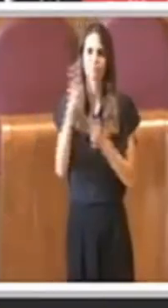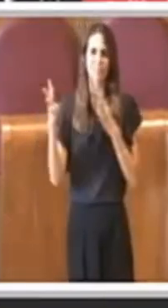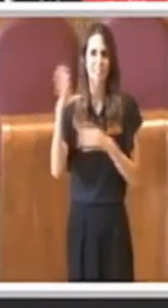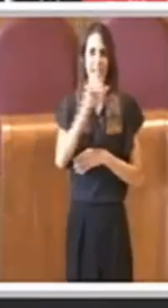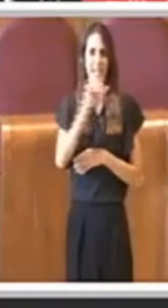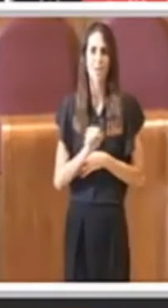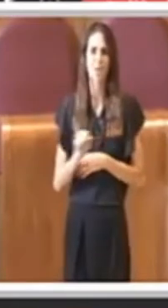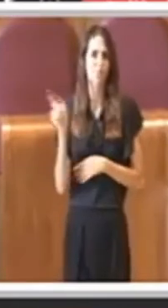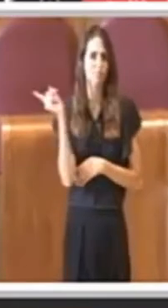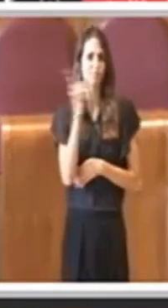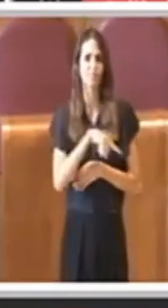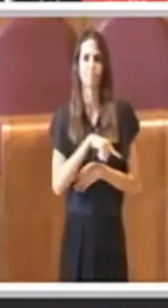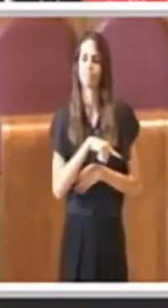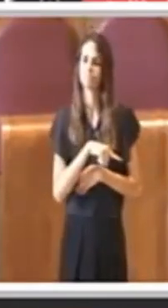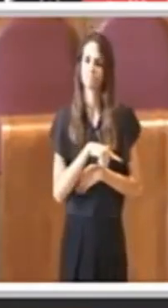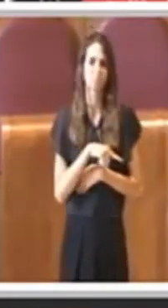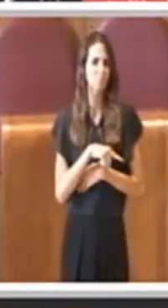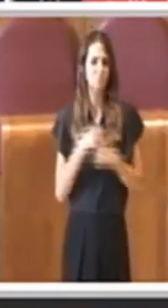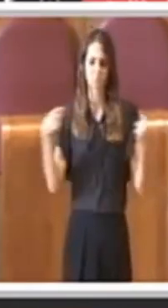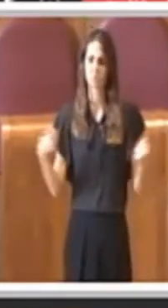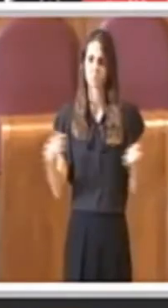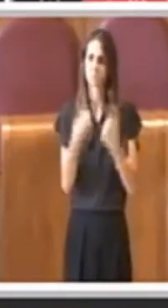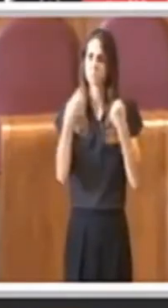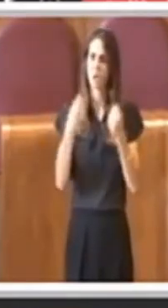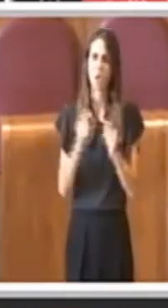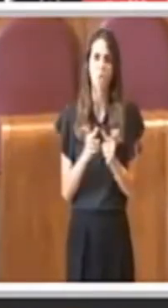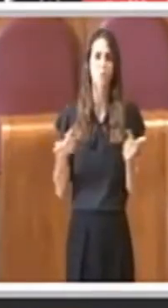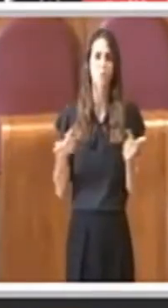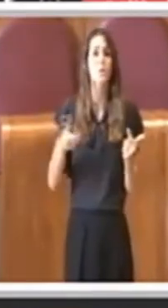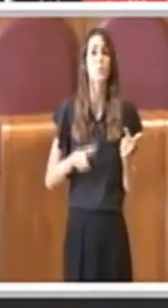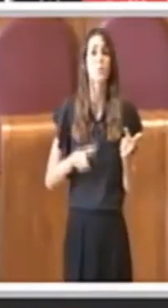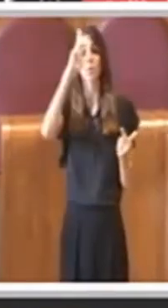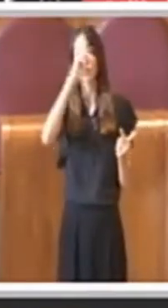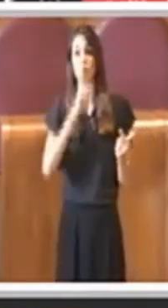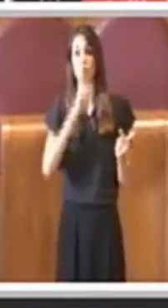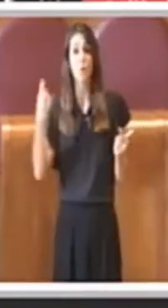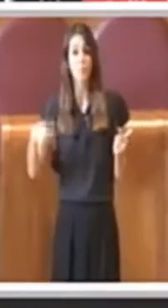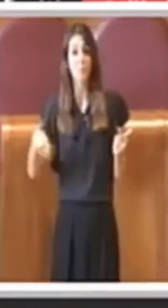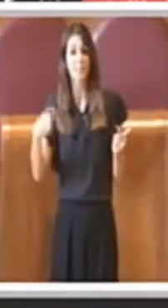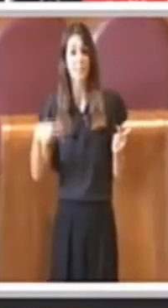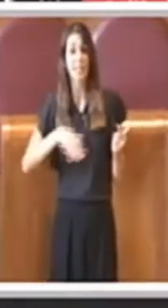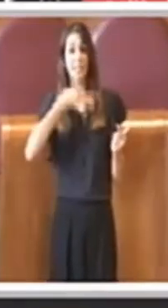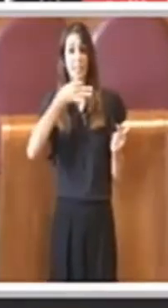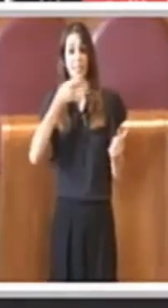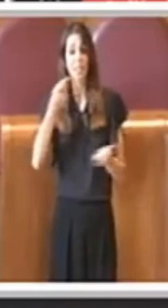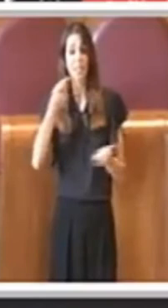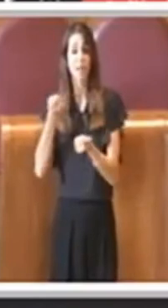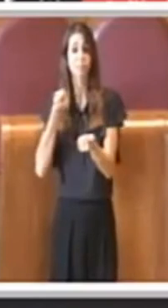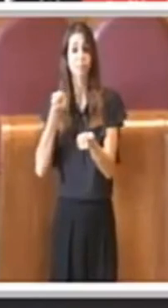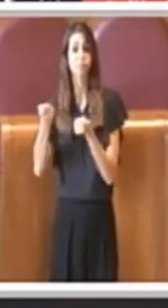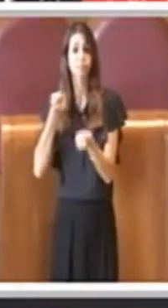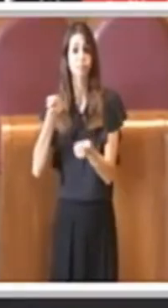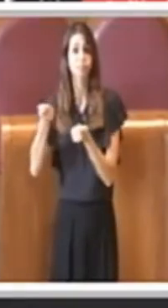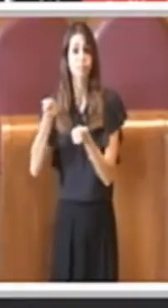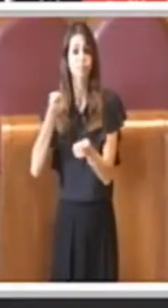non c'è alcun contrasto, anche perché il ruolo del Presidente non è di coordinamento di questi